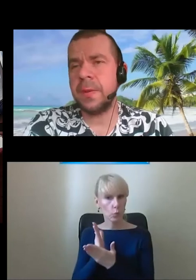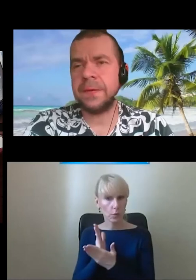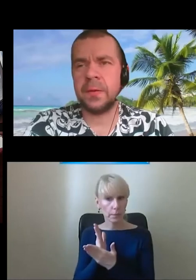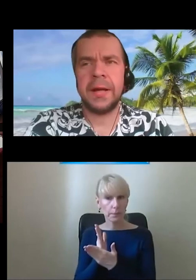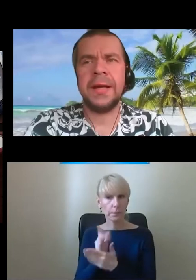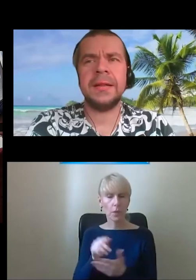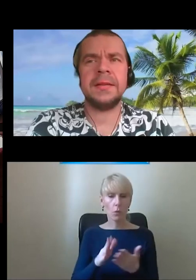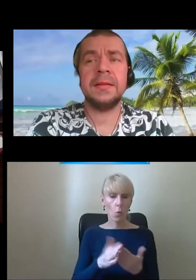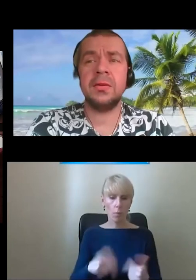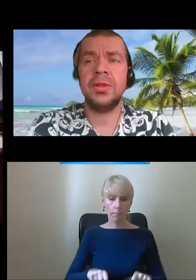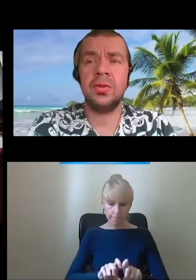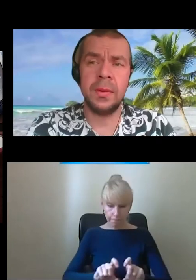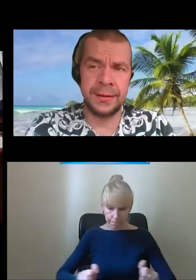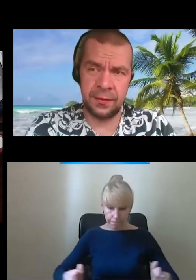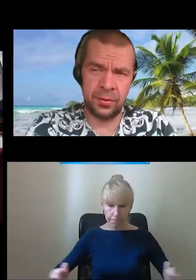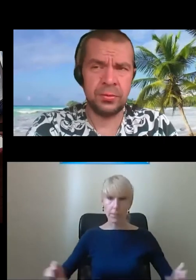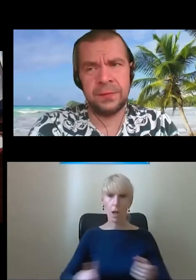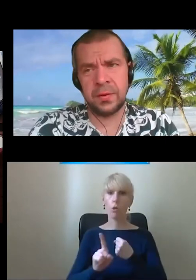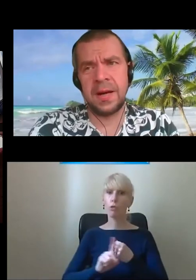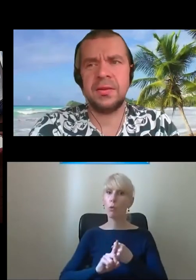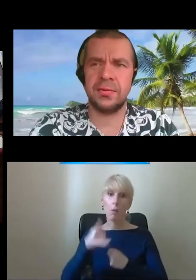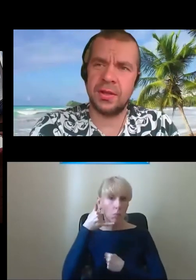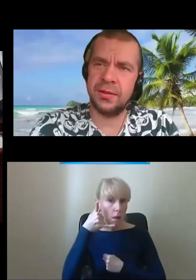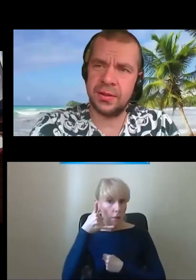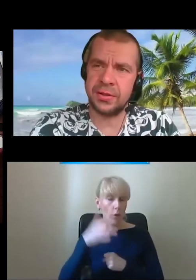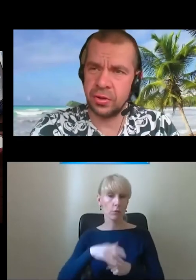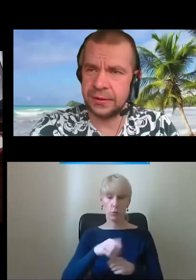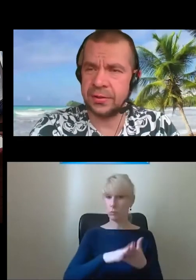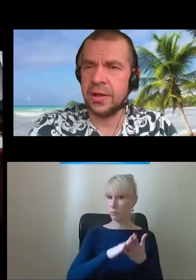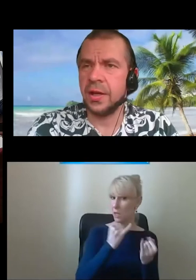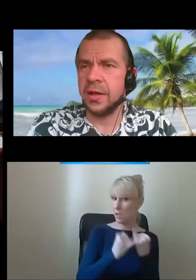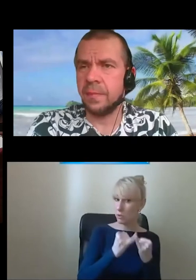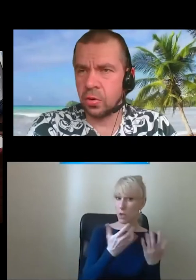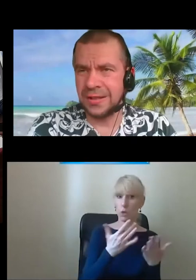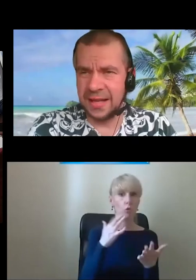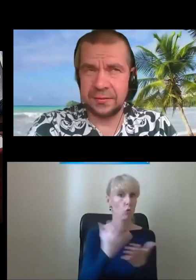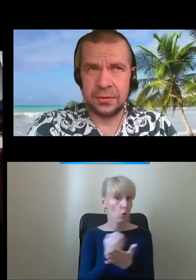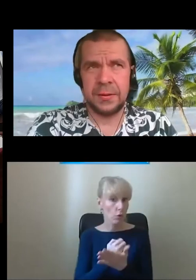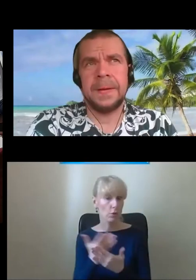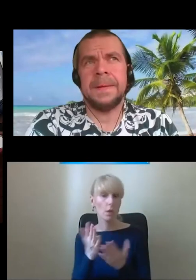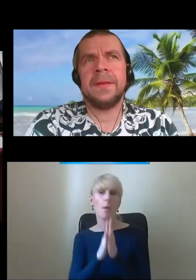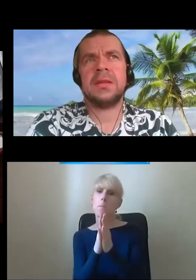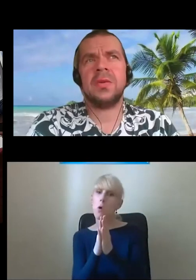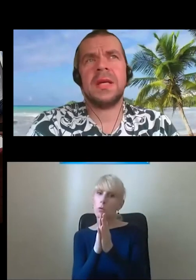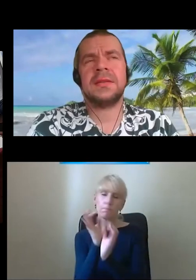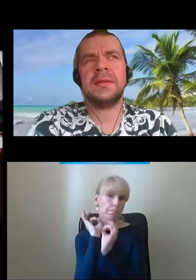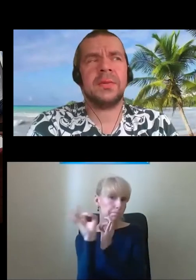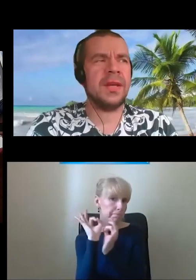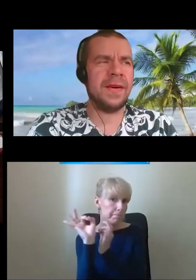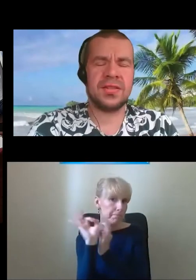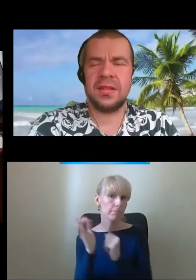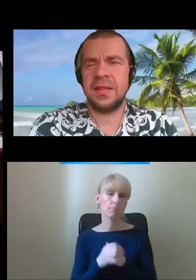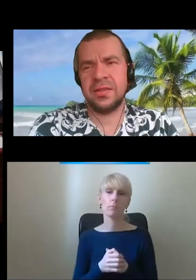dole przy platformie znajduje się numer telefonu z informacją, że jeśli chcesz skorzystać, proszę zadzwoń. Natomiast,